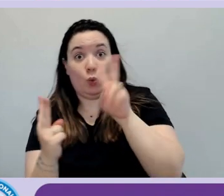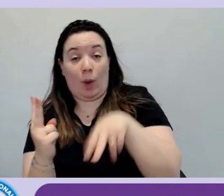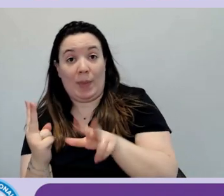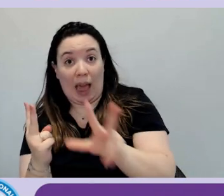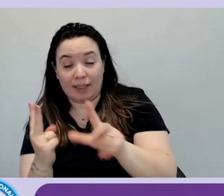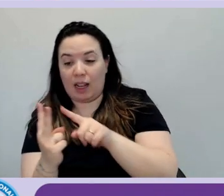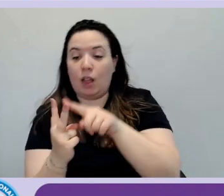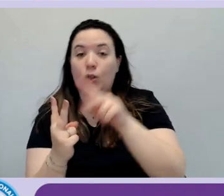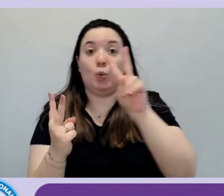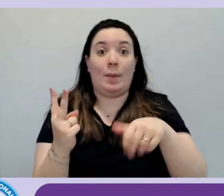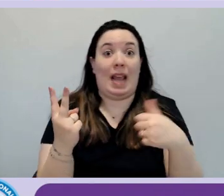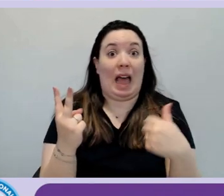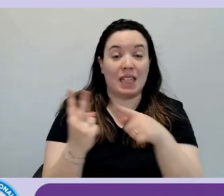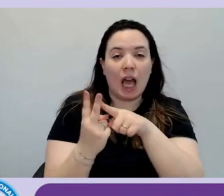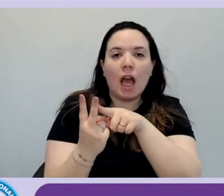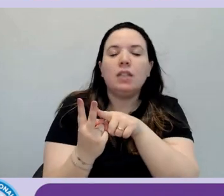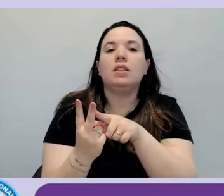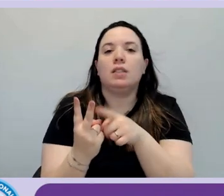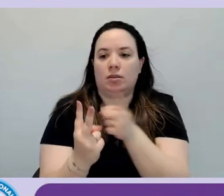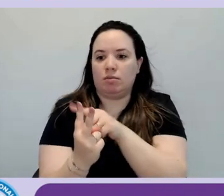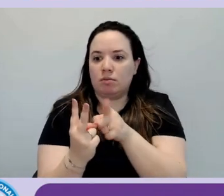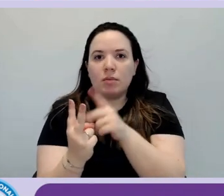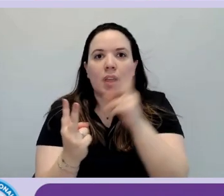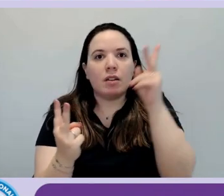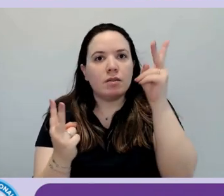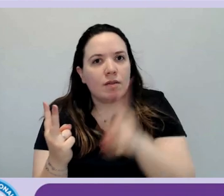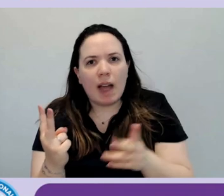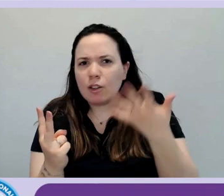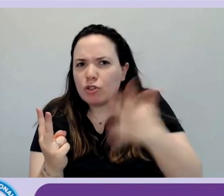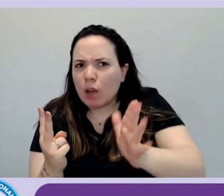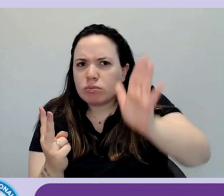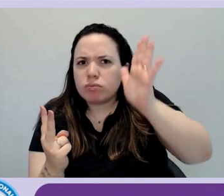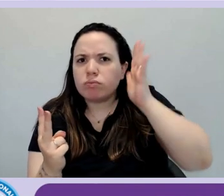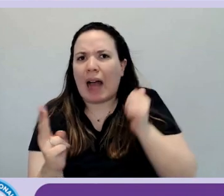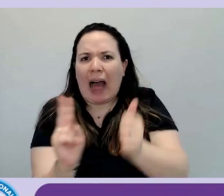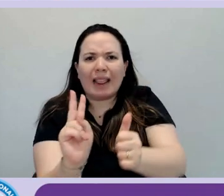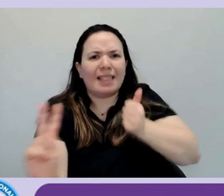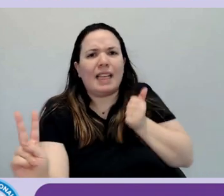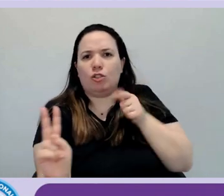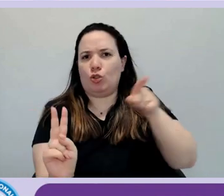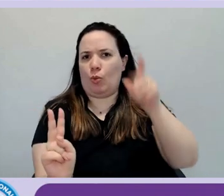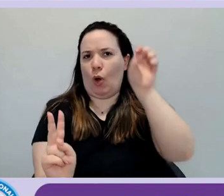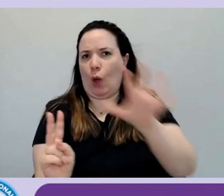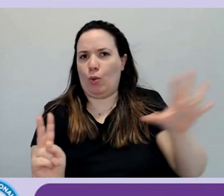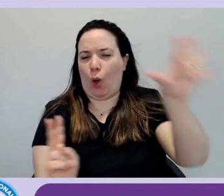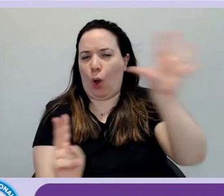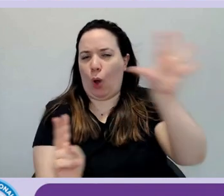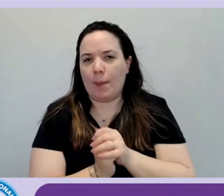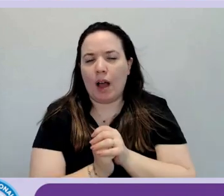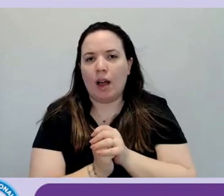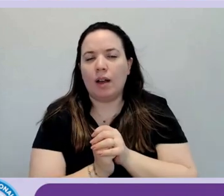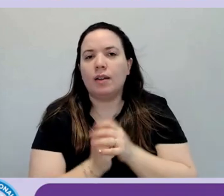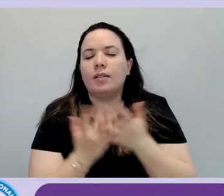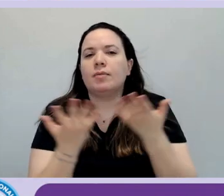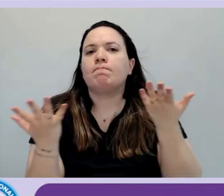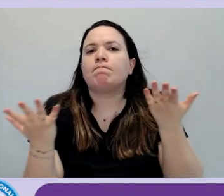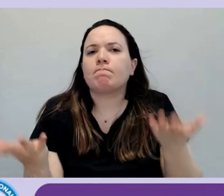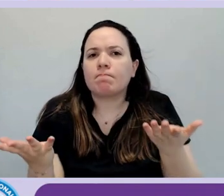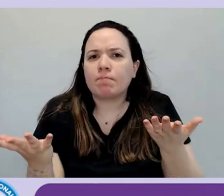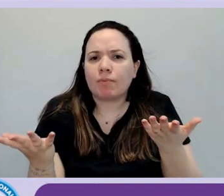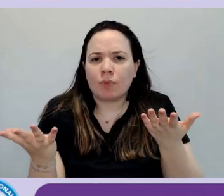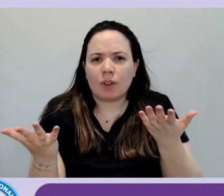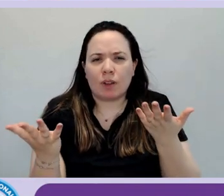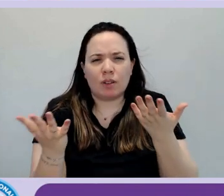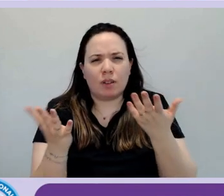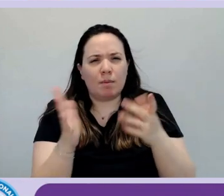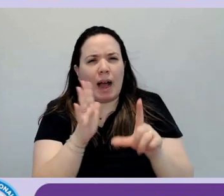anticipato moltissimo le norme quelle europee. Ma cosa è stato diciamo qual è stata la norma che